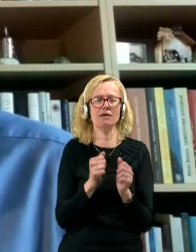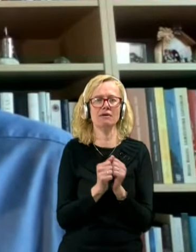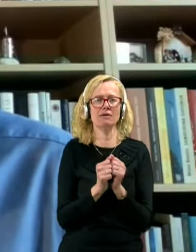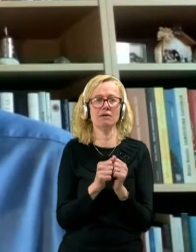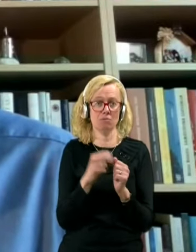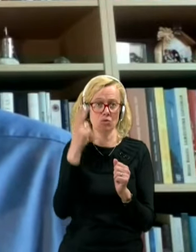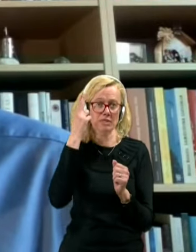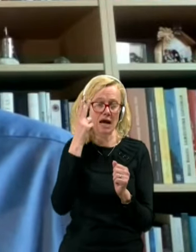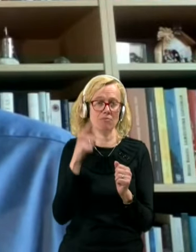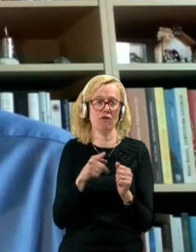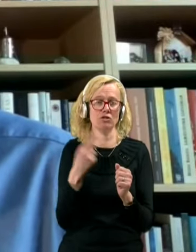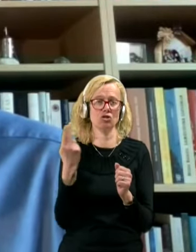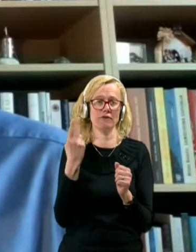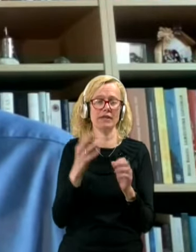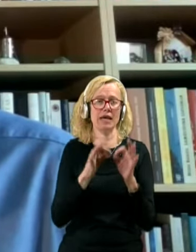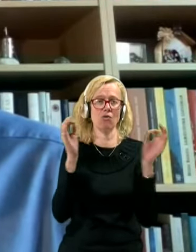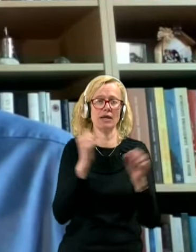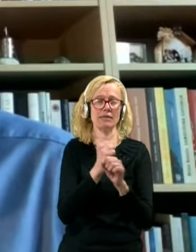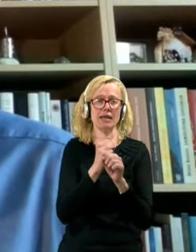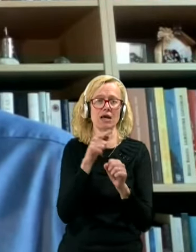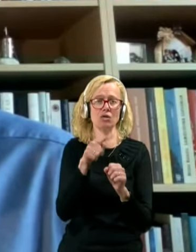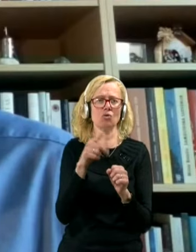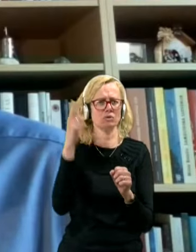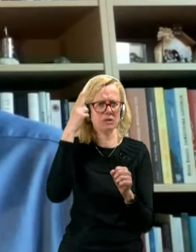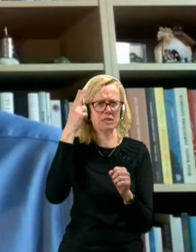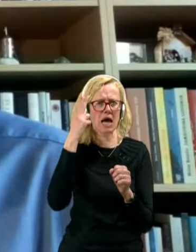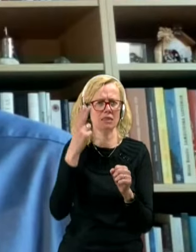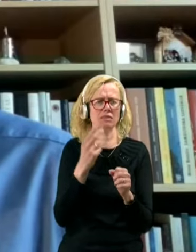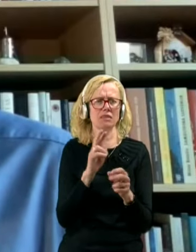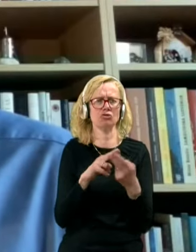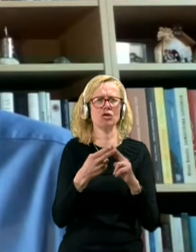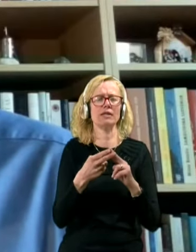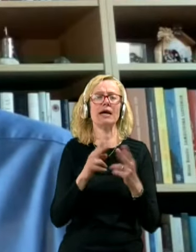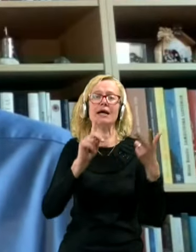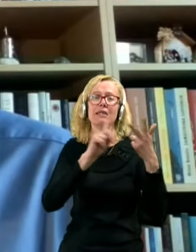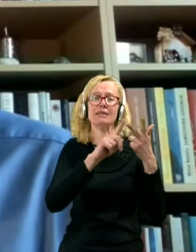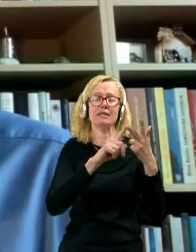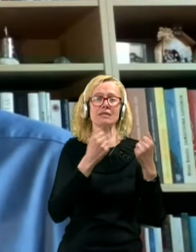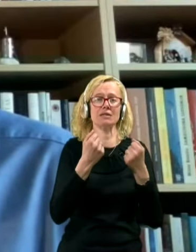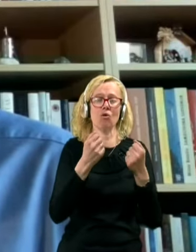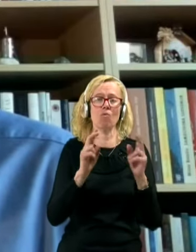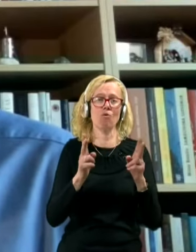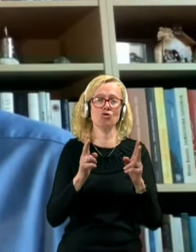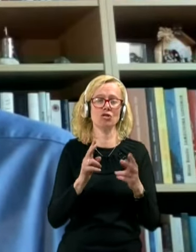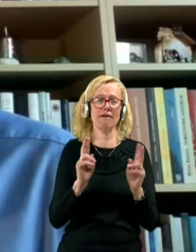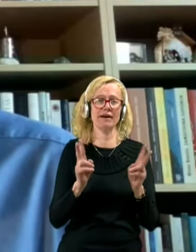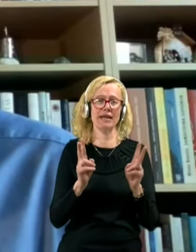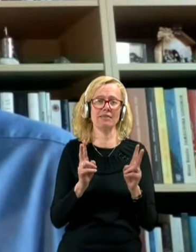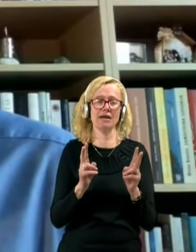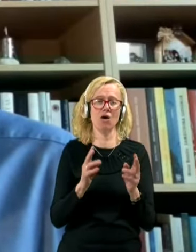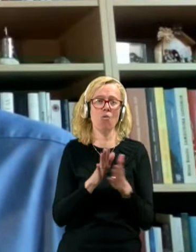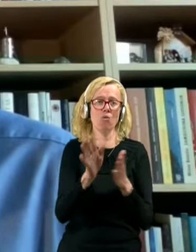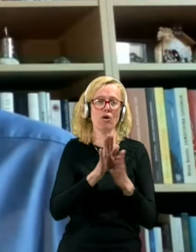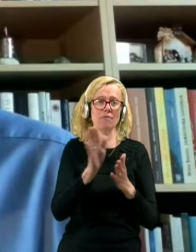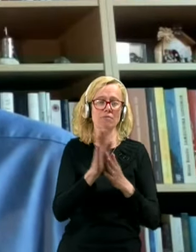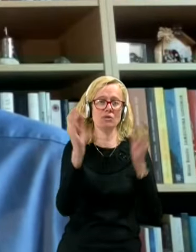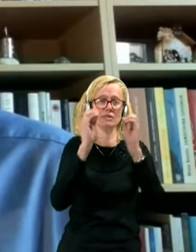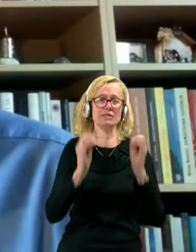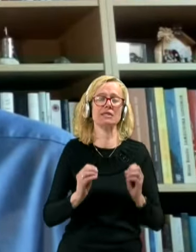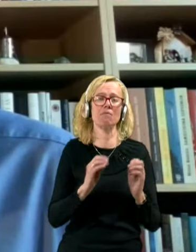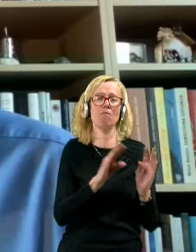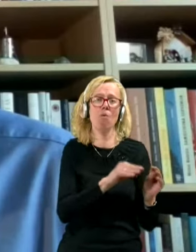Sloveniji poznamo in so znan koncept. Treta zelo možna varianta je, uporabimo sistem